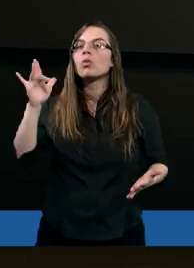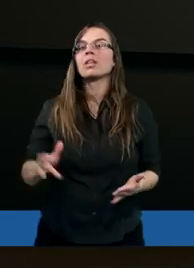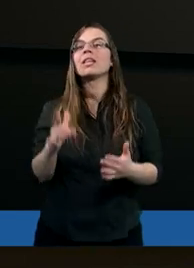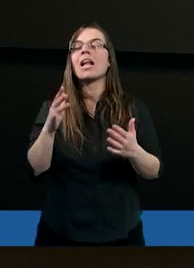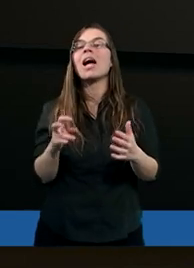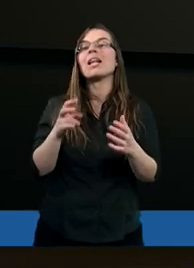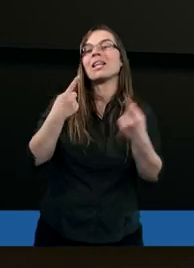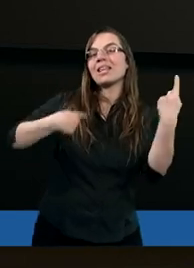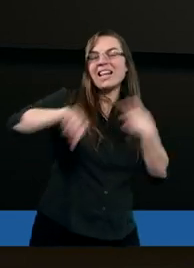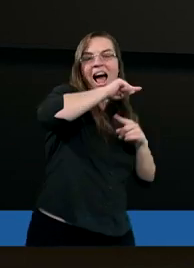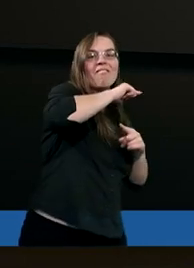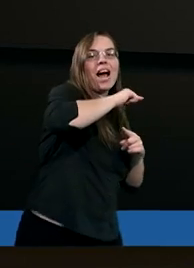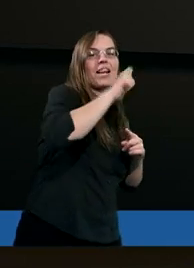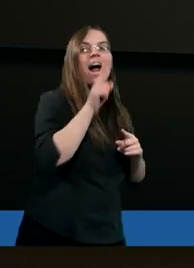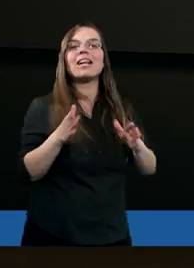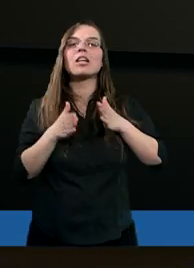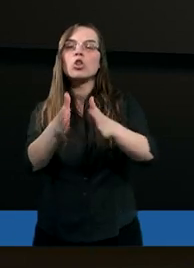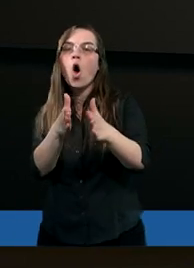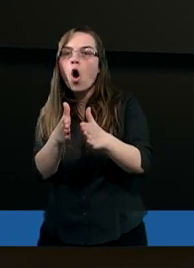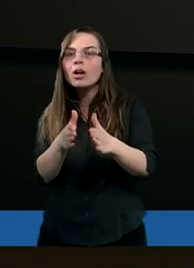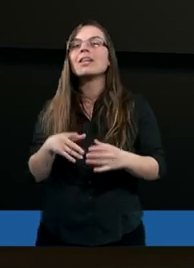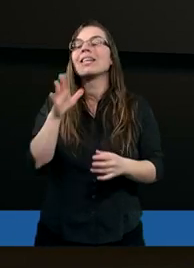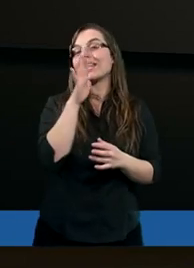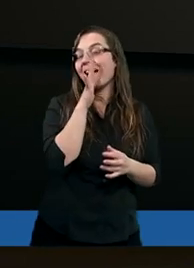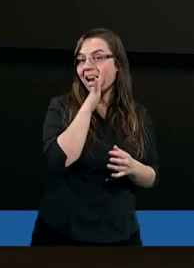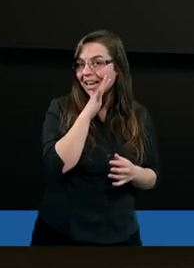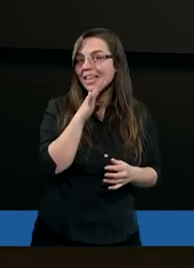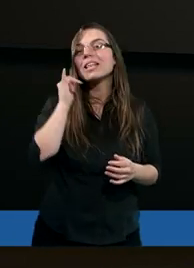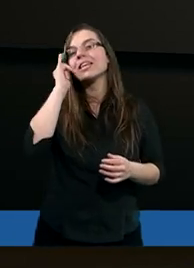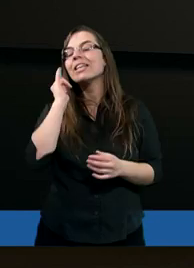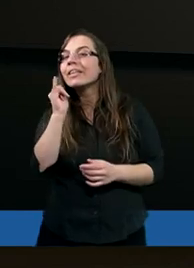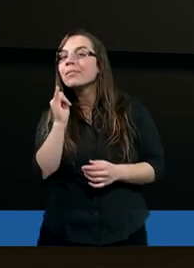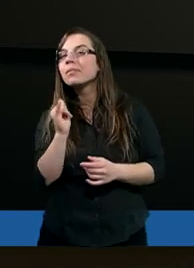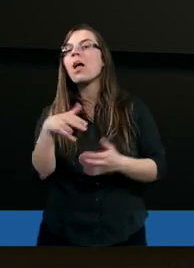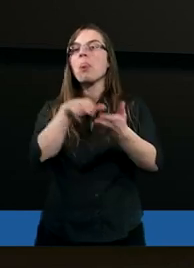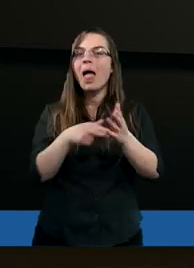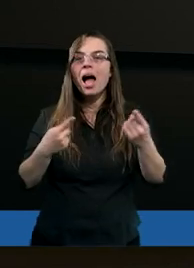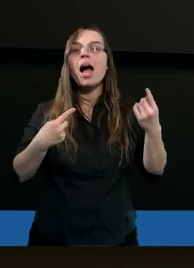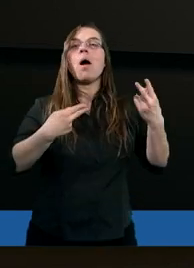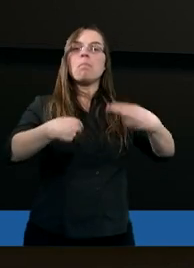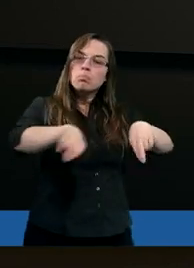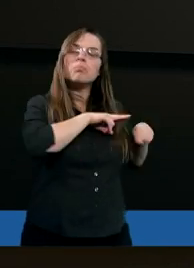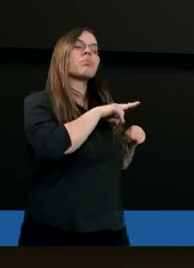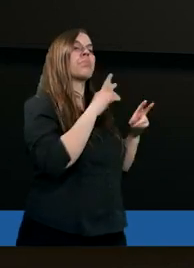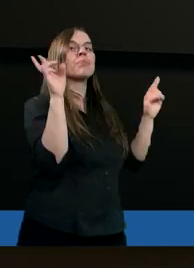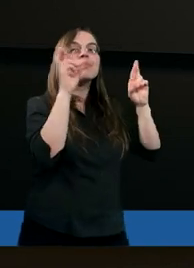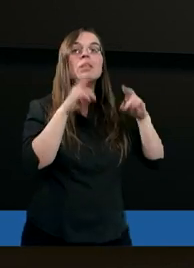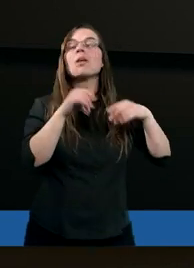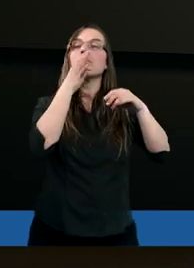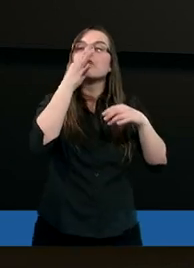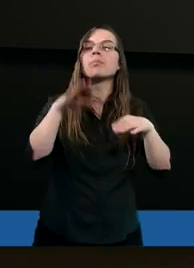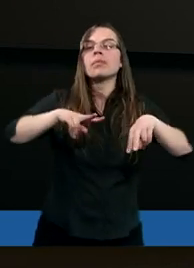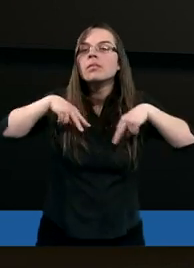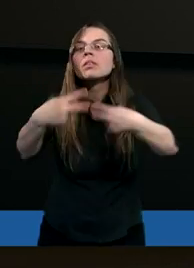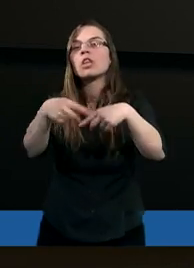zawracali z tej drogi izraelskiej i na powrót wracali do życia